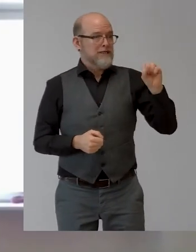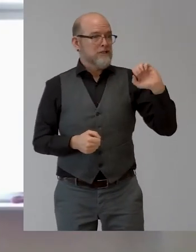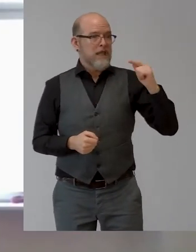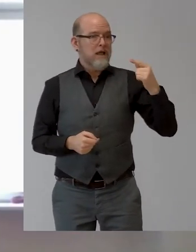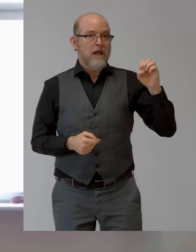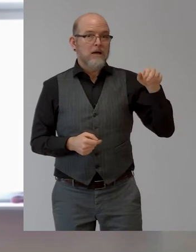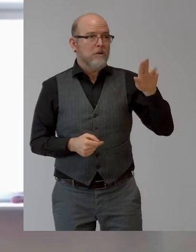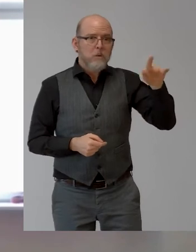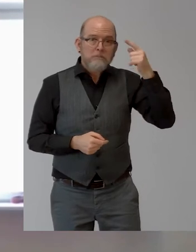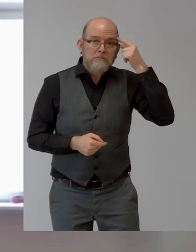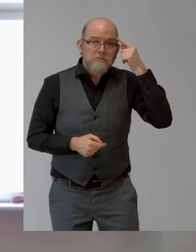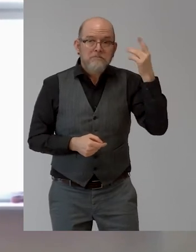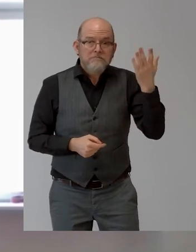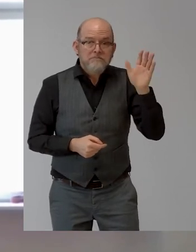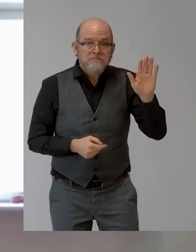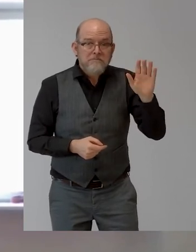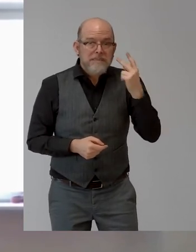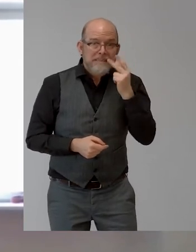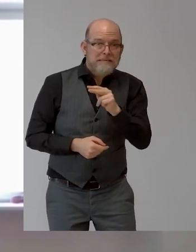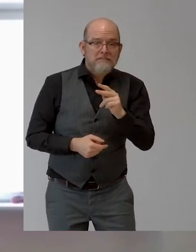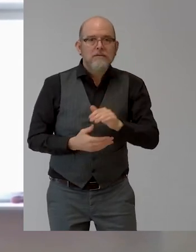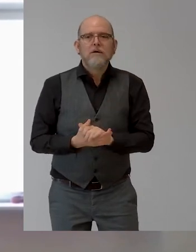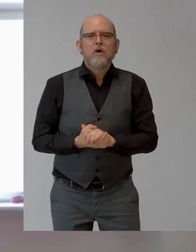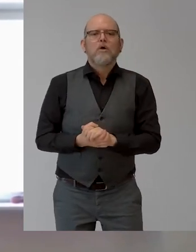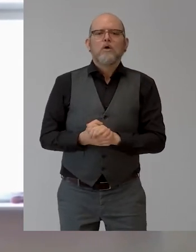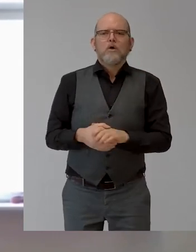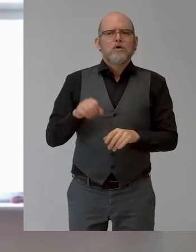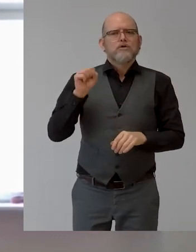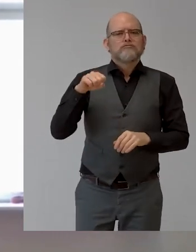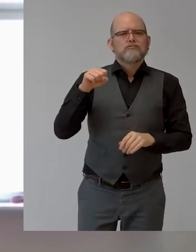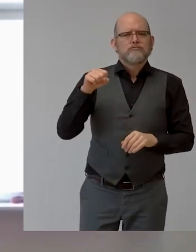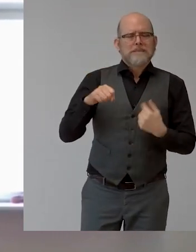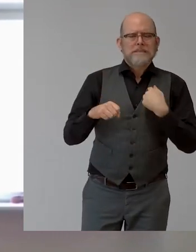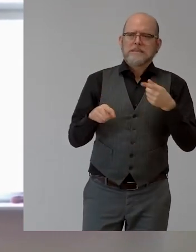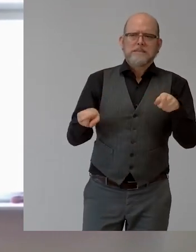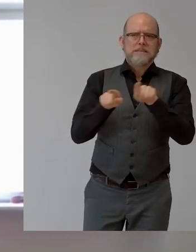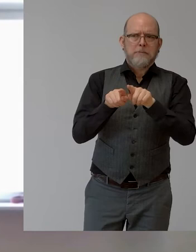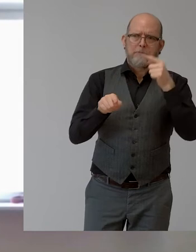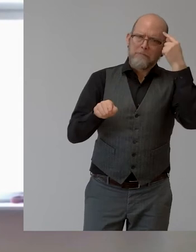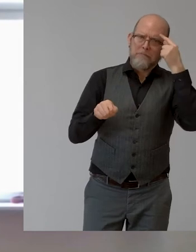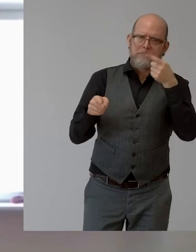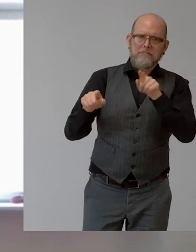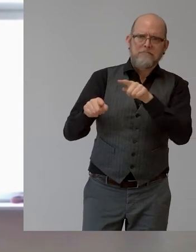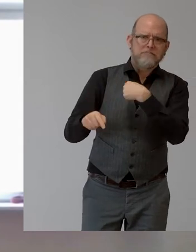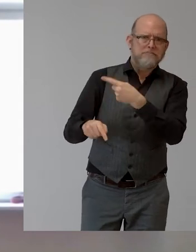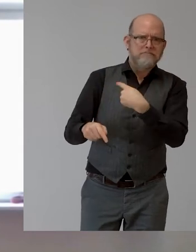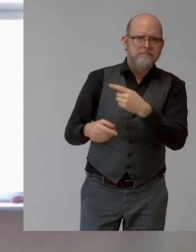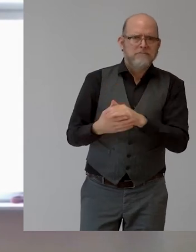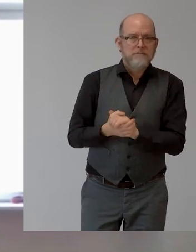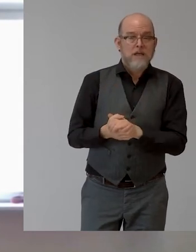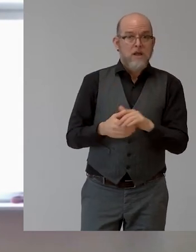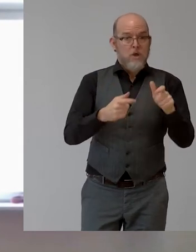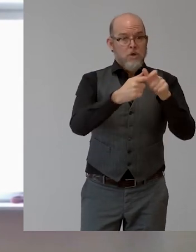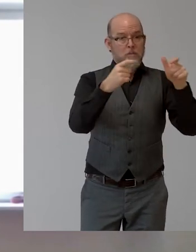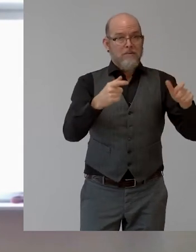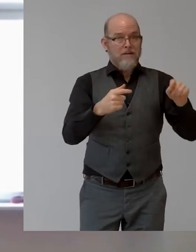Ja, grundsätzlich kann ich das nur bekräftigen. Es ist schon auch evident, dass es seitens der Unternehmerinnen und Unternehmer oft große